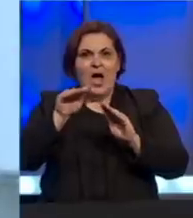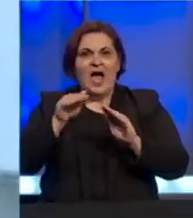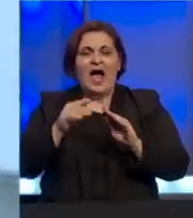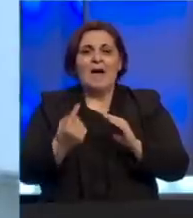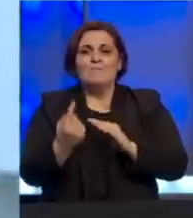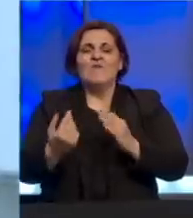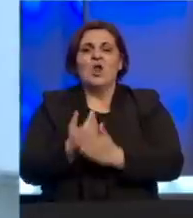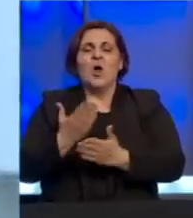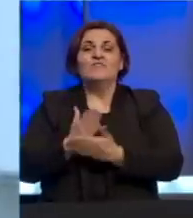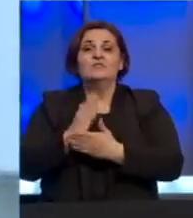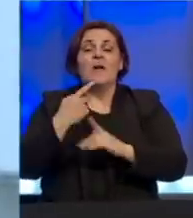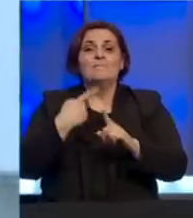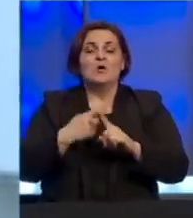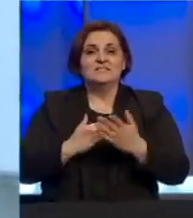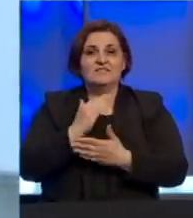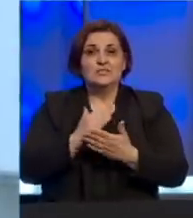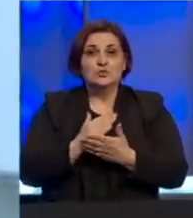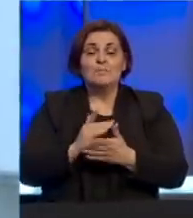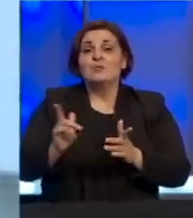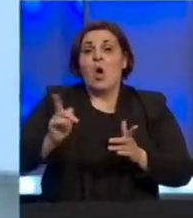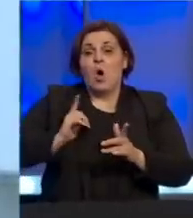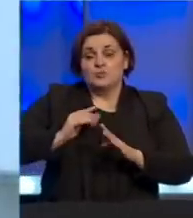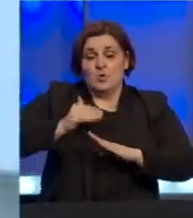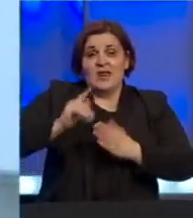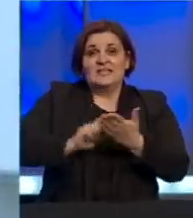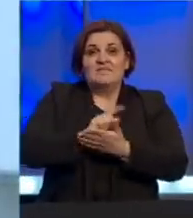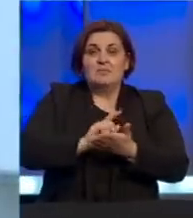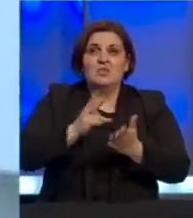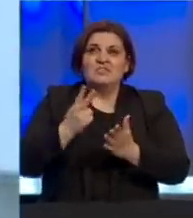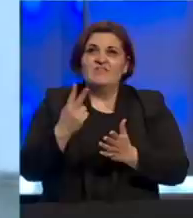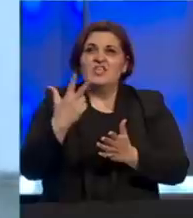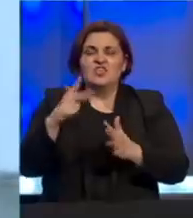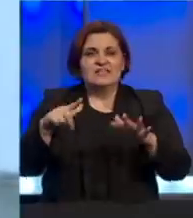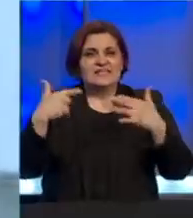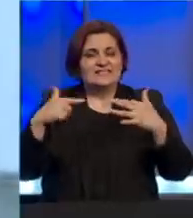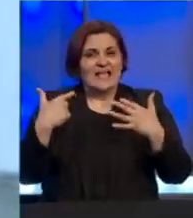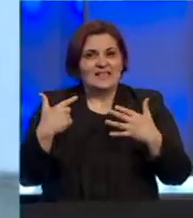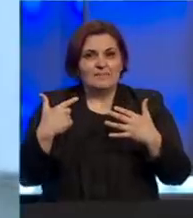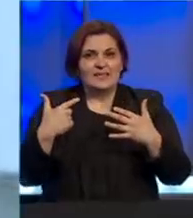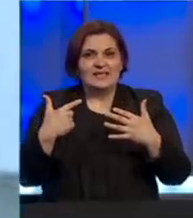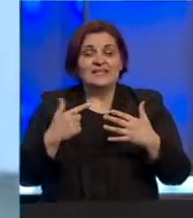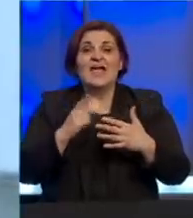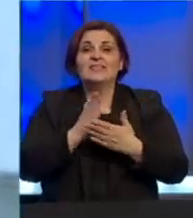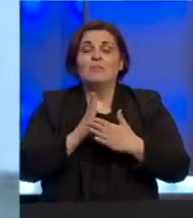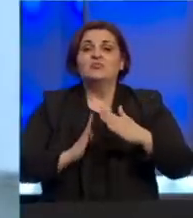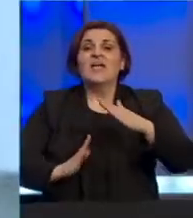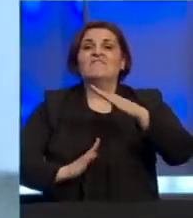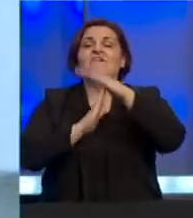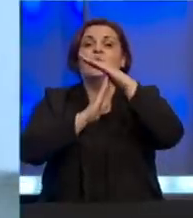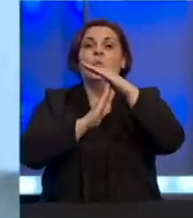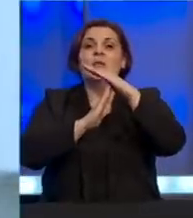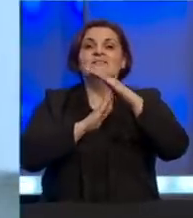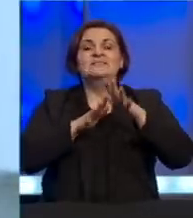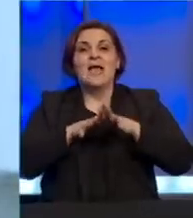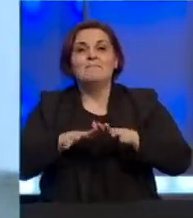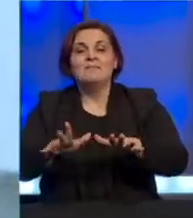slučajeva, odnosno pozitivnih slučajeva. Očekujemo u naravnom periodu od prilike dvije do tri sedmice da dosignemo vrhunac epidemije i nakon toga